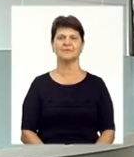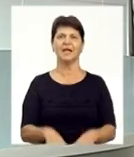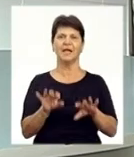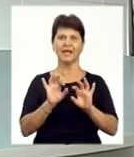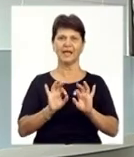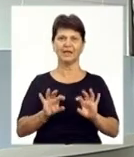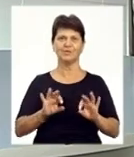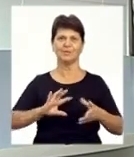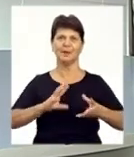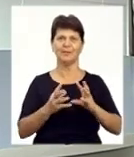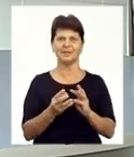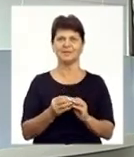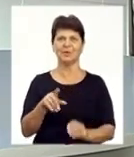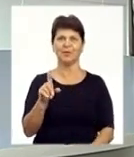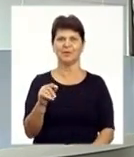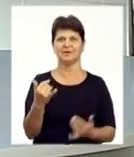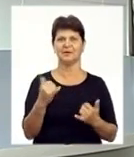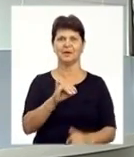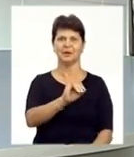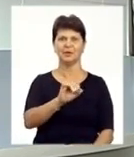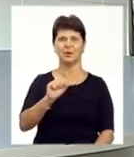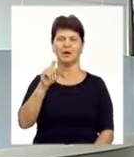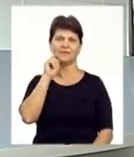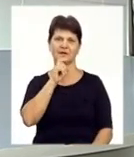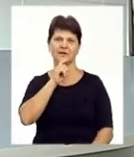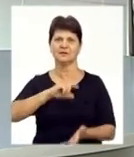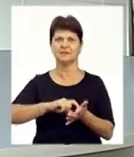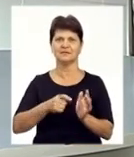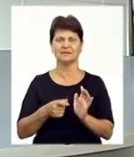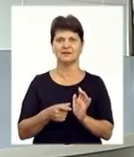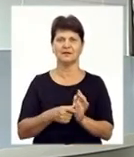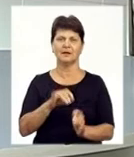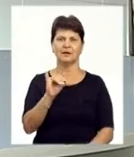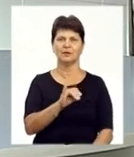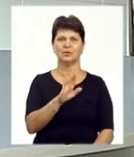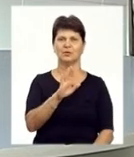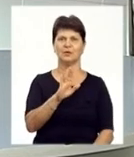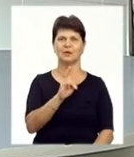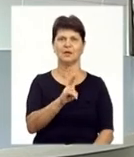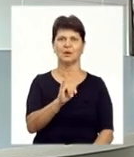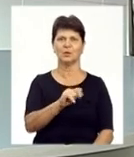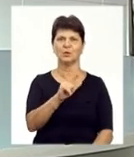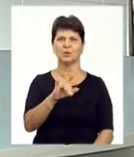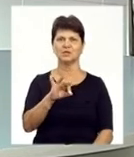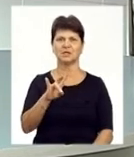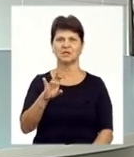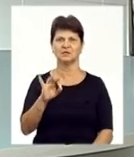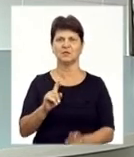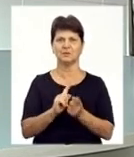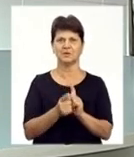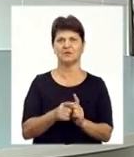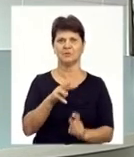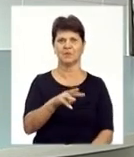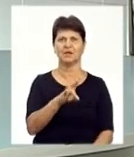Інформаційний підсумок понеділка в ефірі ЮАВ «Вінниця». В студії працює Валерій Кузнєцов, сурдопале «Переклад Марини Нікітіної». Сьогодні у